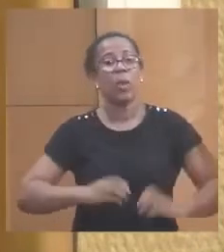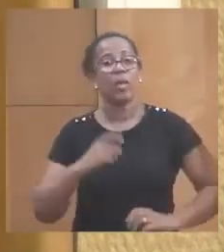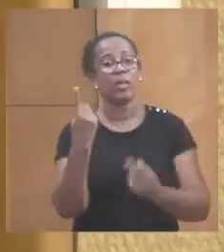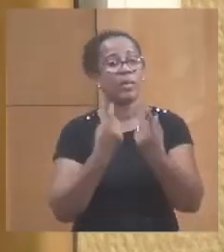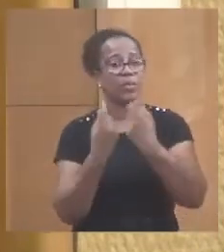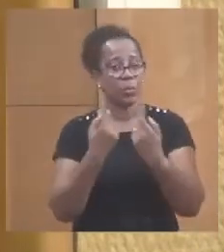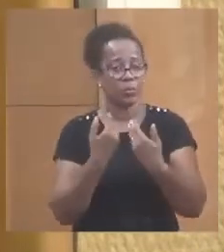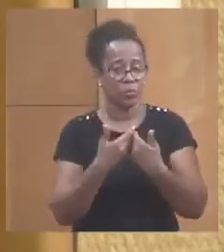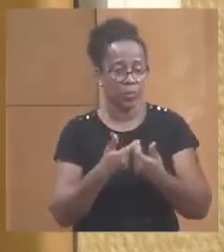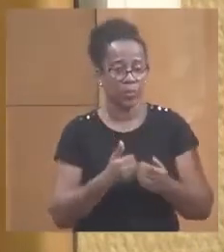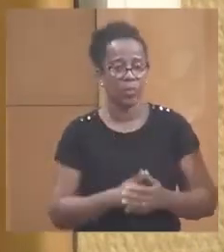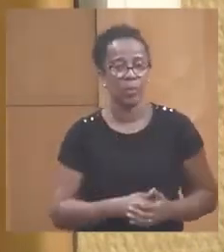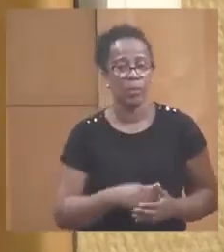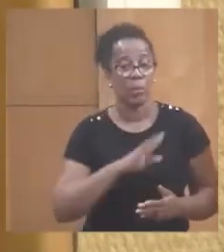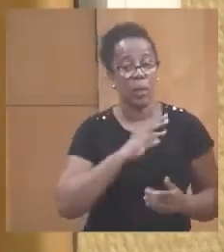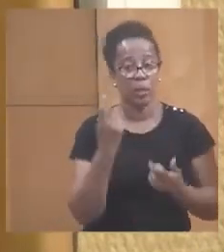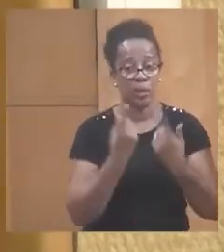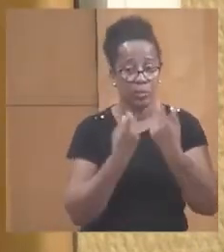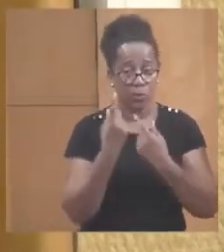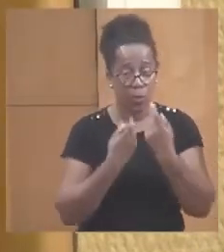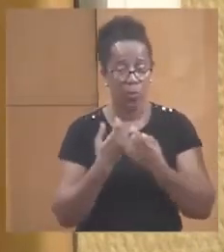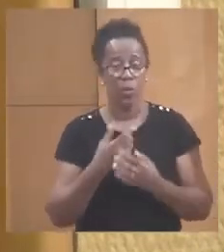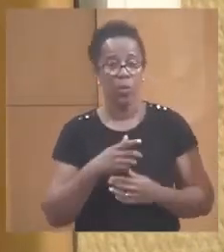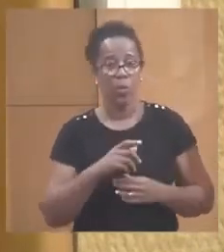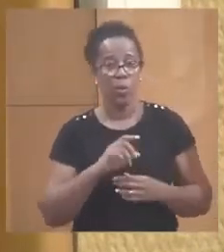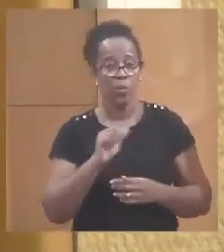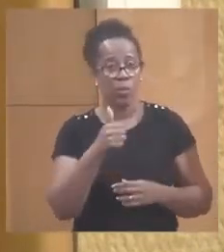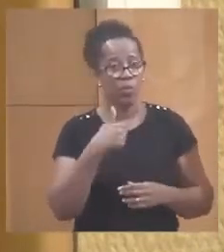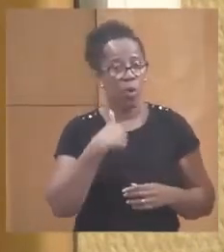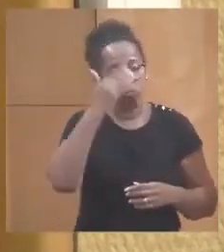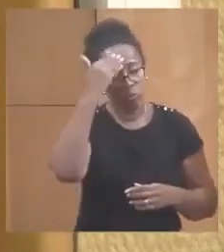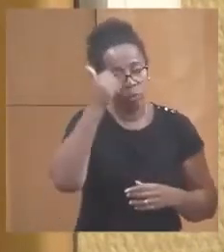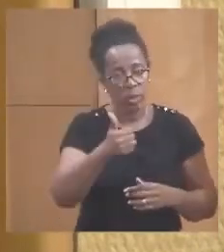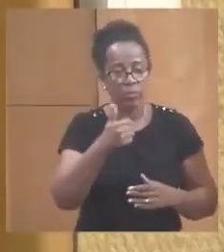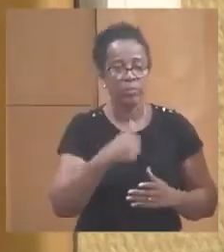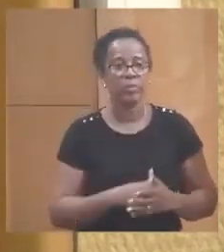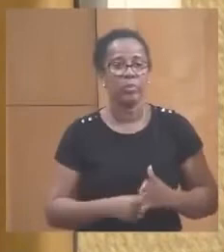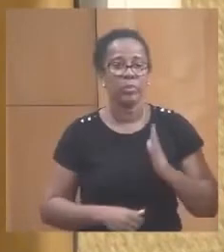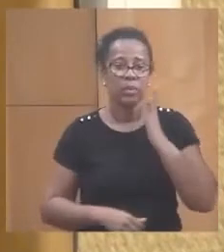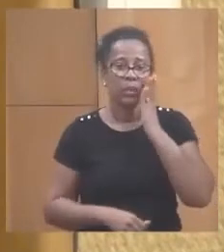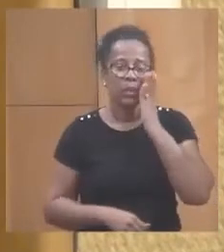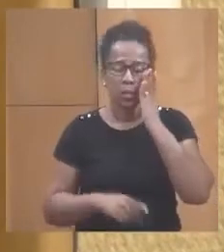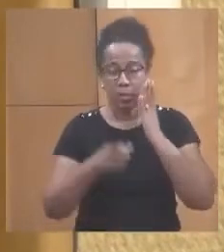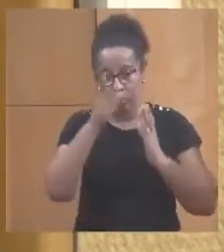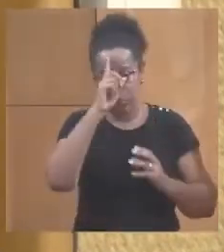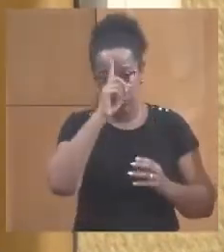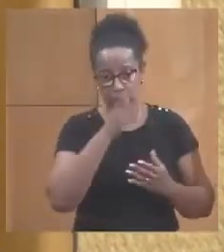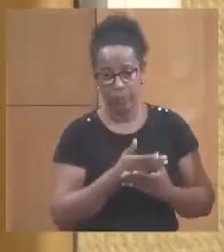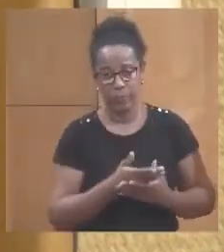puisque ce sont des questions que, d'abord, que je connais bien. Pourquoi ? Parce que